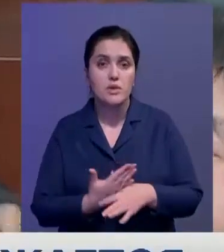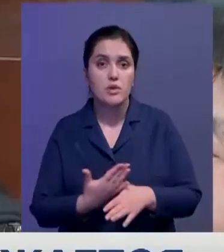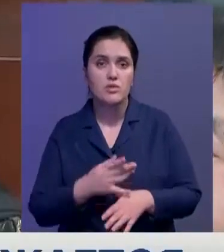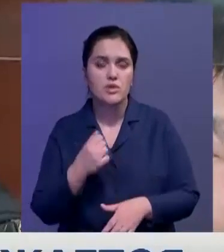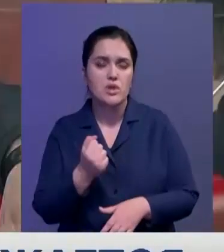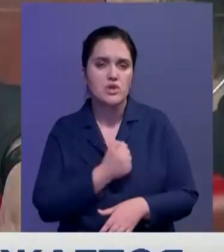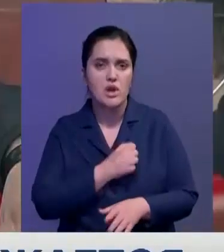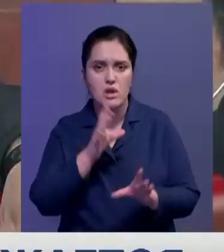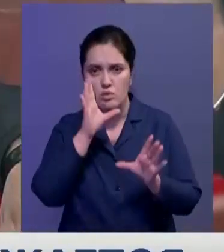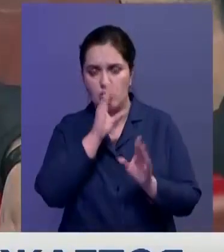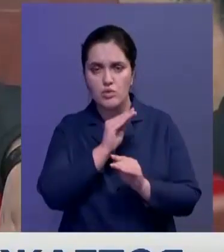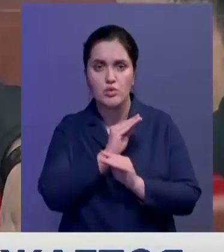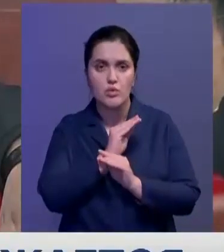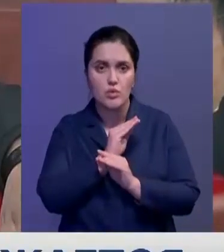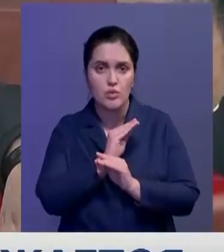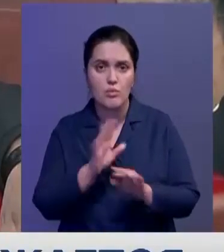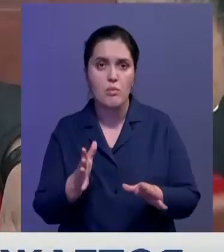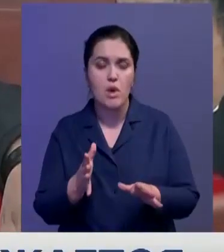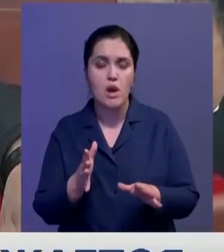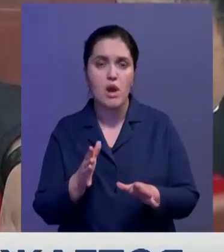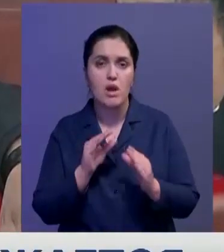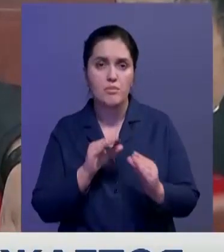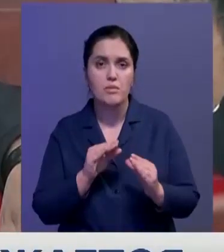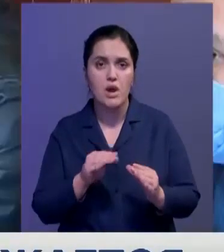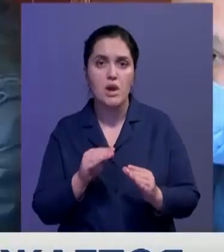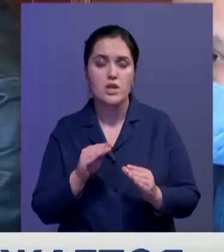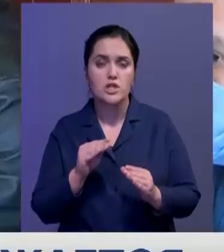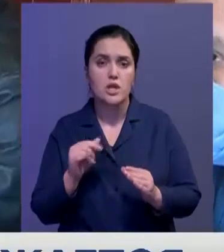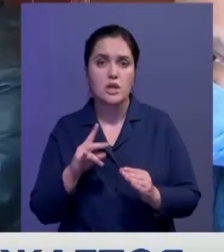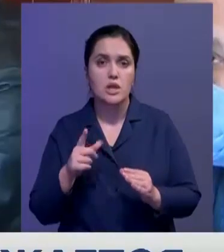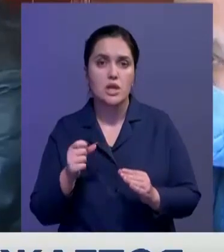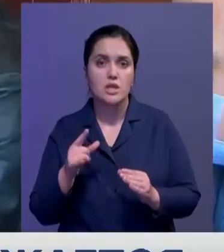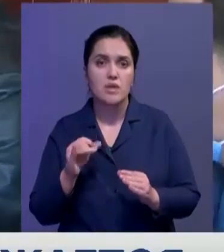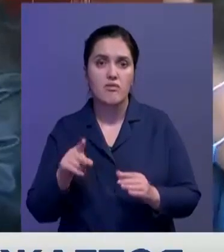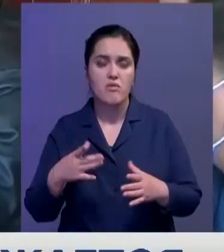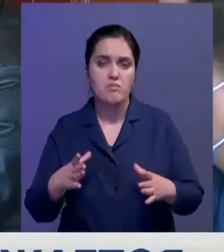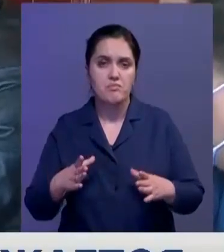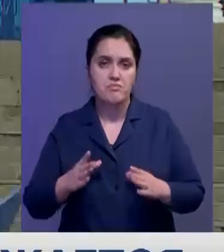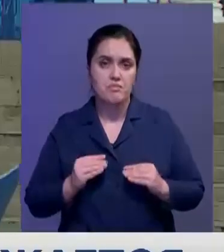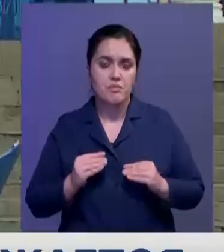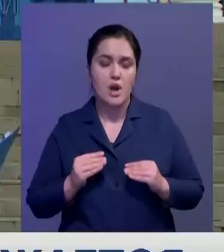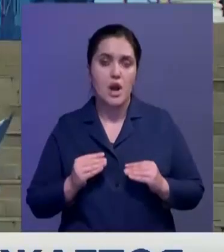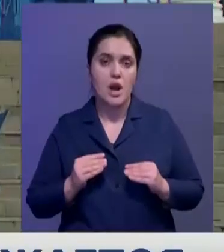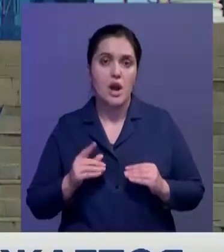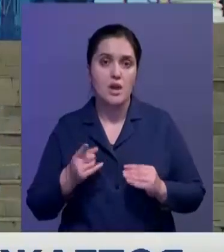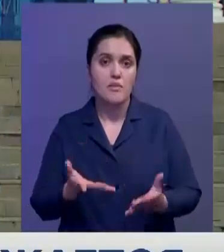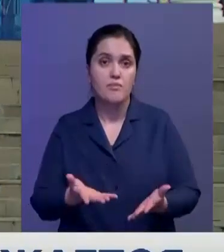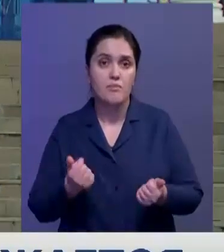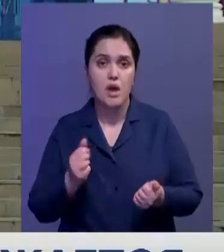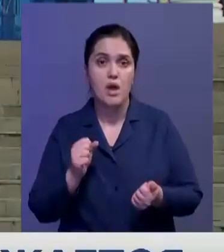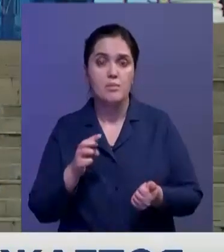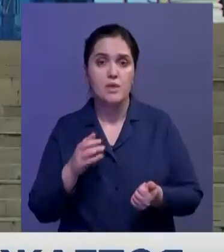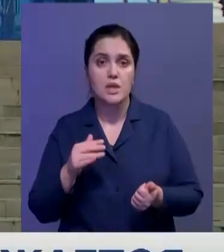сожалению, не смогли влечь из машины Жараса Жангазиева. Его просто там зажало. Они вытащили Достана